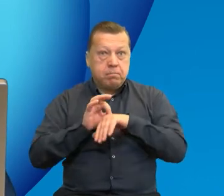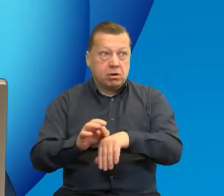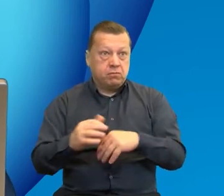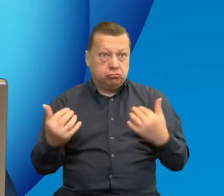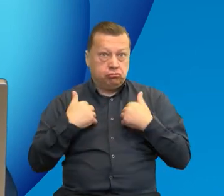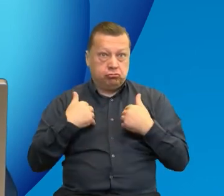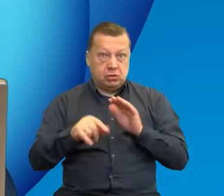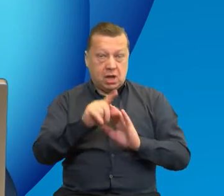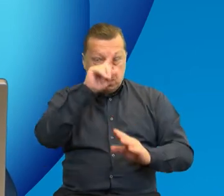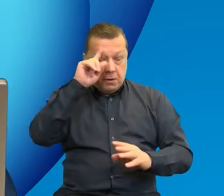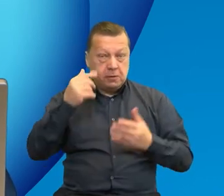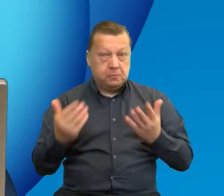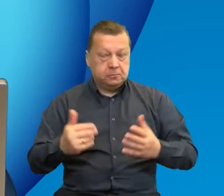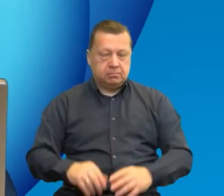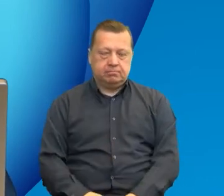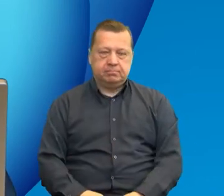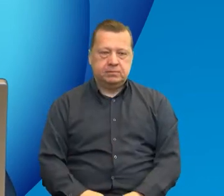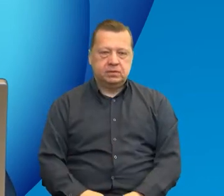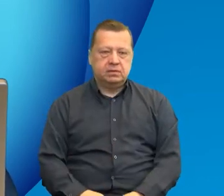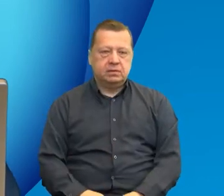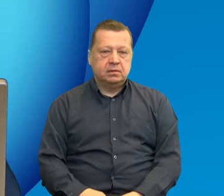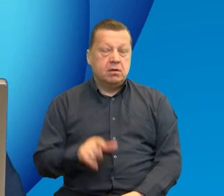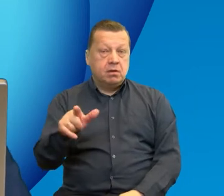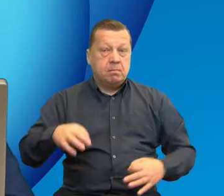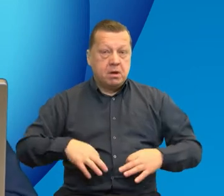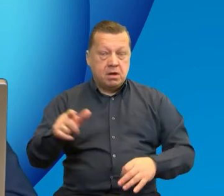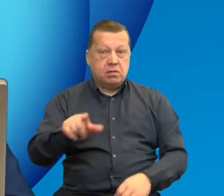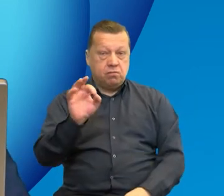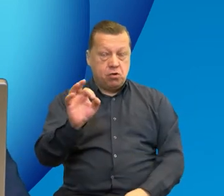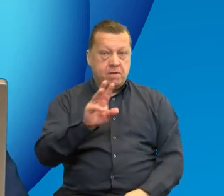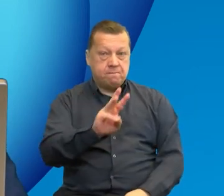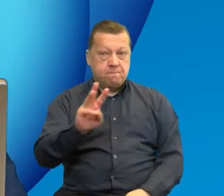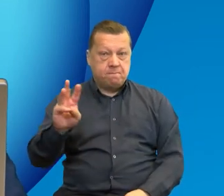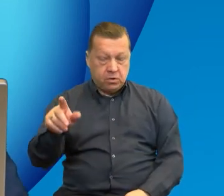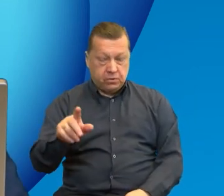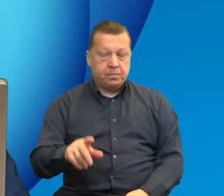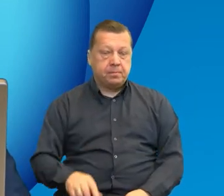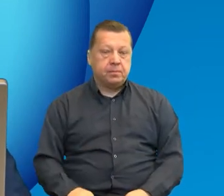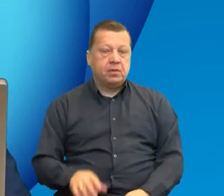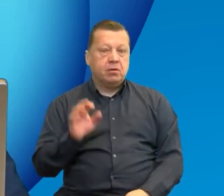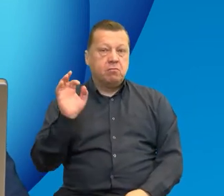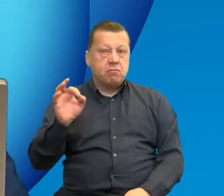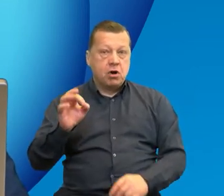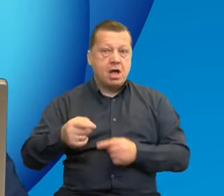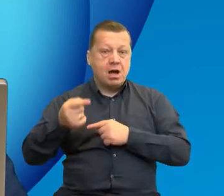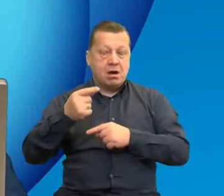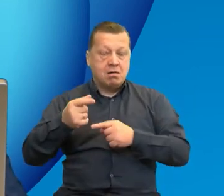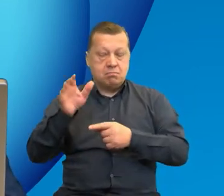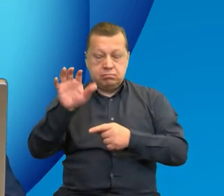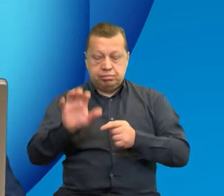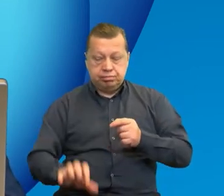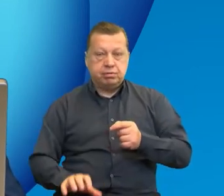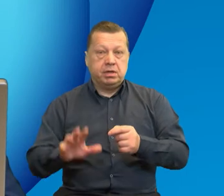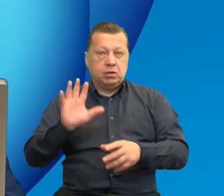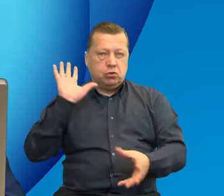nasze funkcjonowanie. Państwo na swojej stronie też umieszczacie jakby swoje dziedzictwo. Jesteście już od